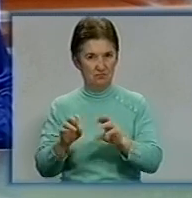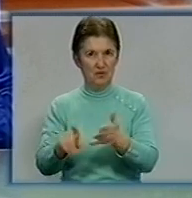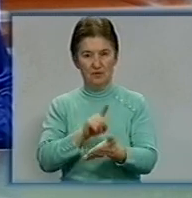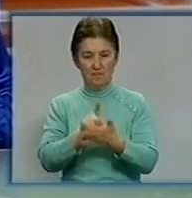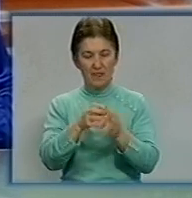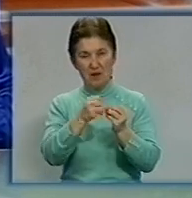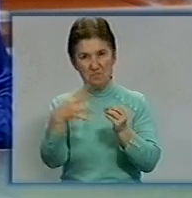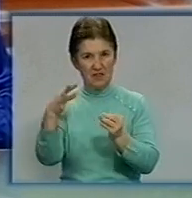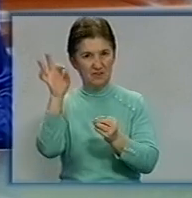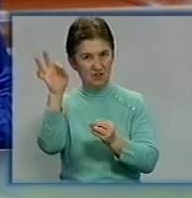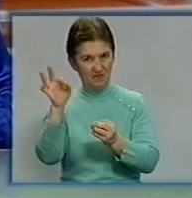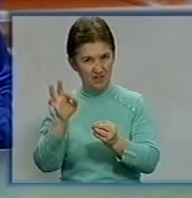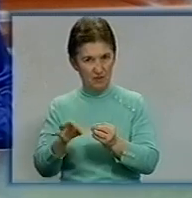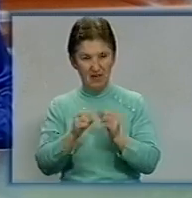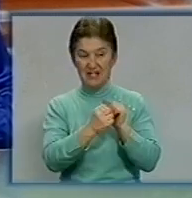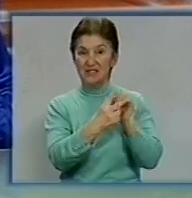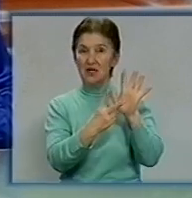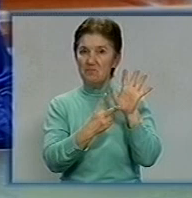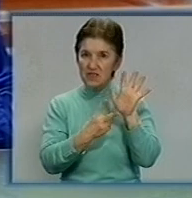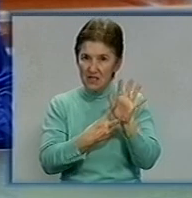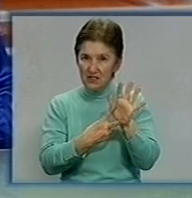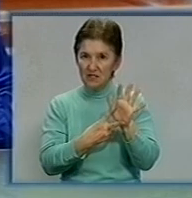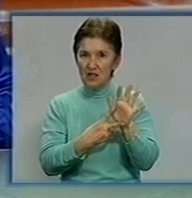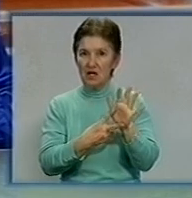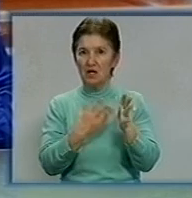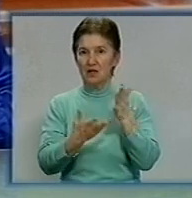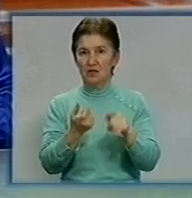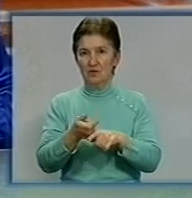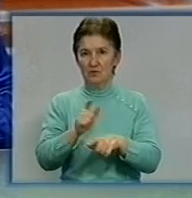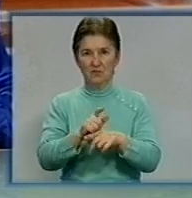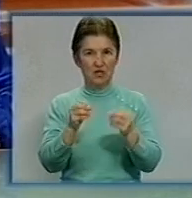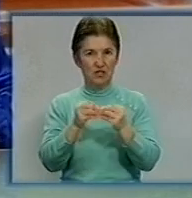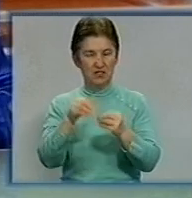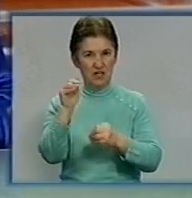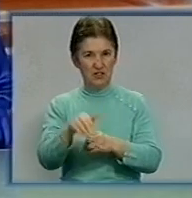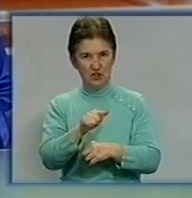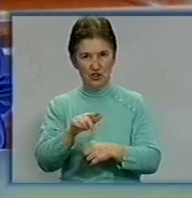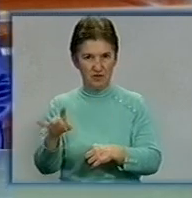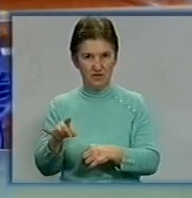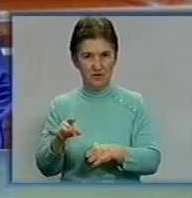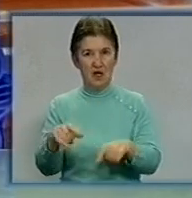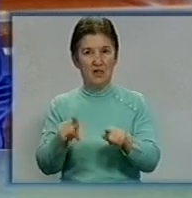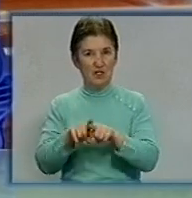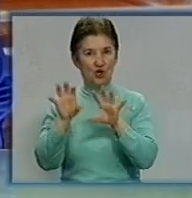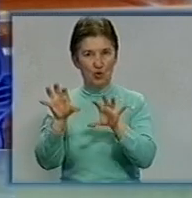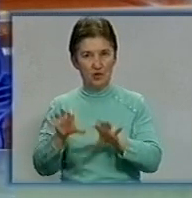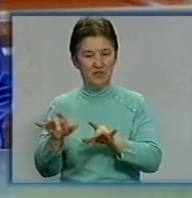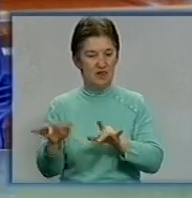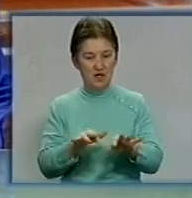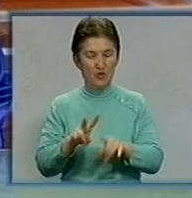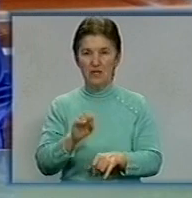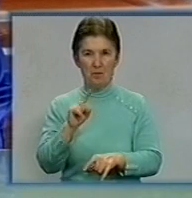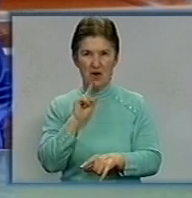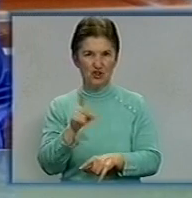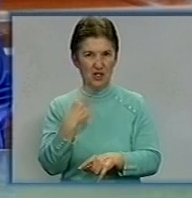15% податку із 17, якщо сума за оренду перевищує 10 тисяч гривень. Такі правила в податковому законодавстві діють не перший рік.